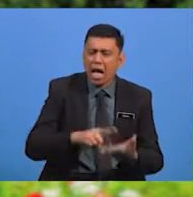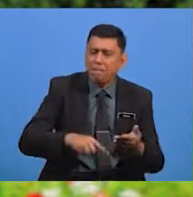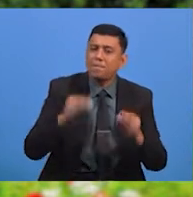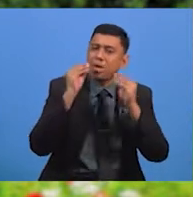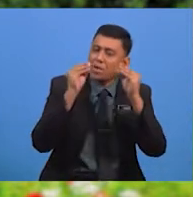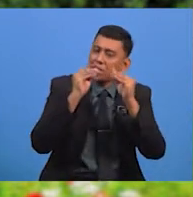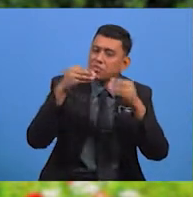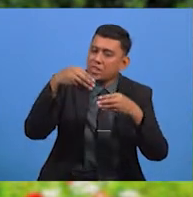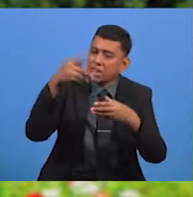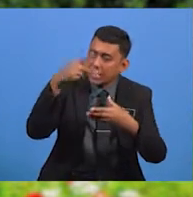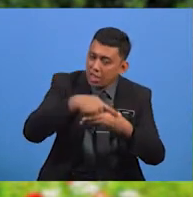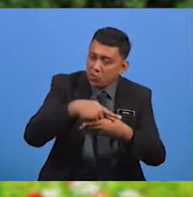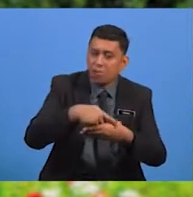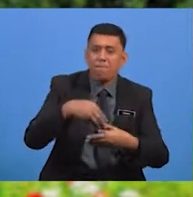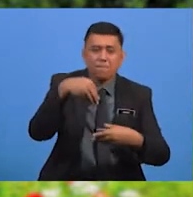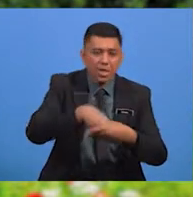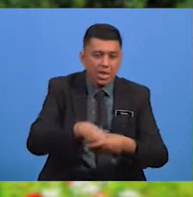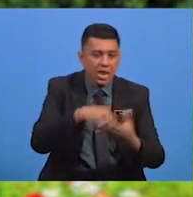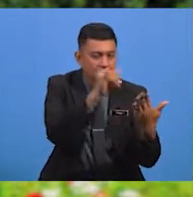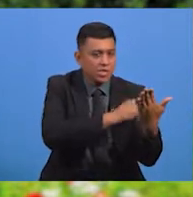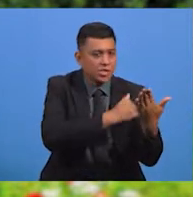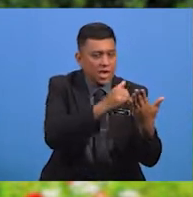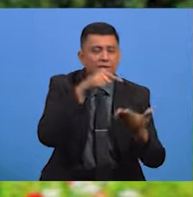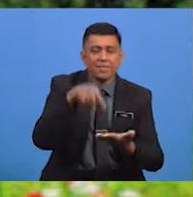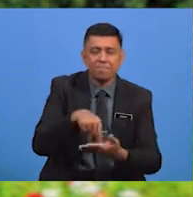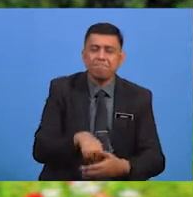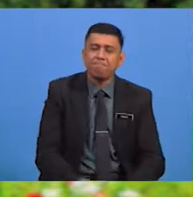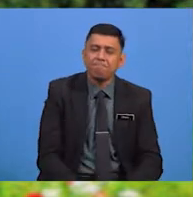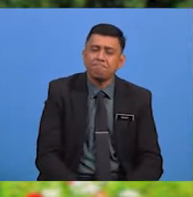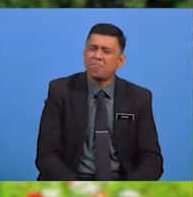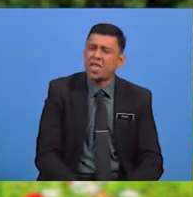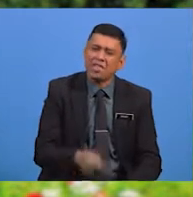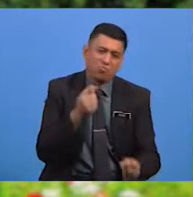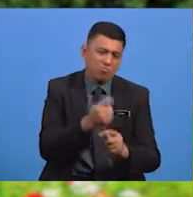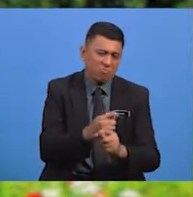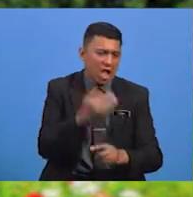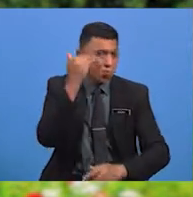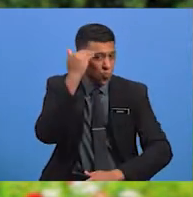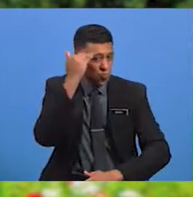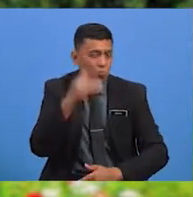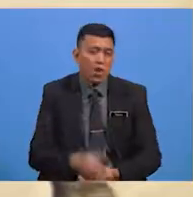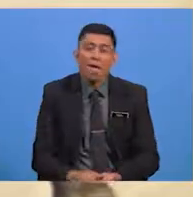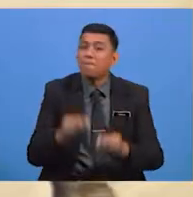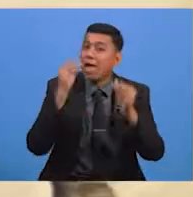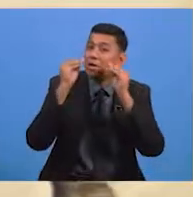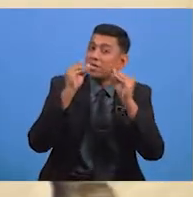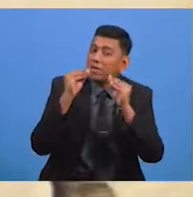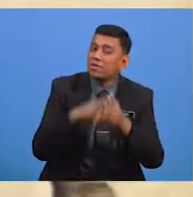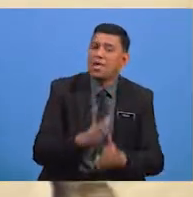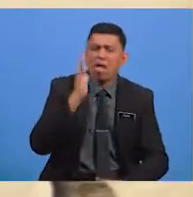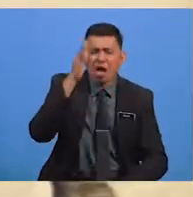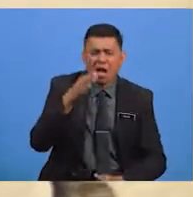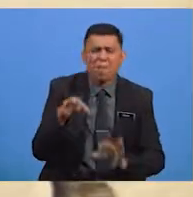Pengajaran Yang terkandung Dalam Syair Ini Sudah Tentu Murid-murid Tahu Pengajaran